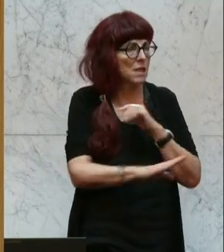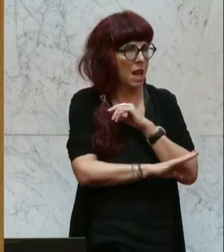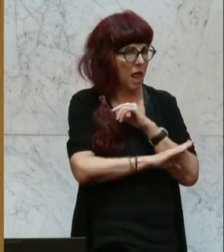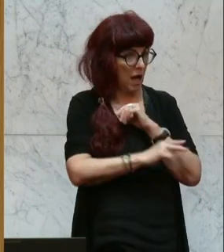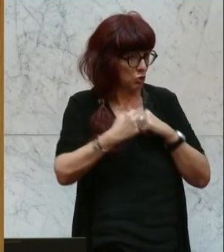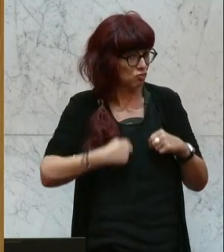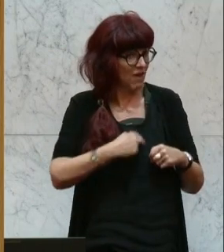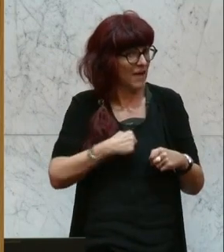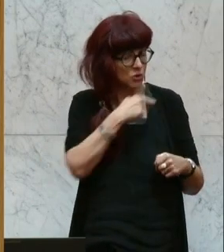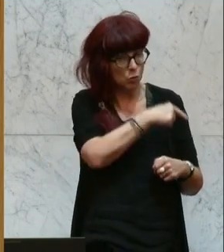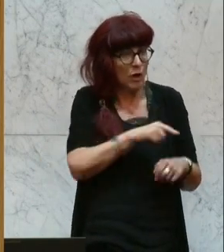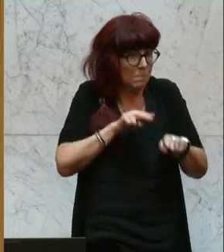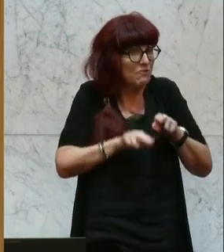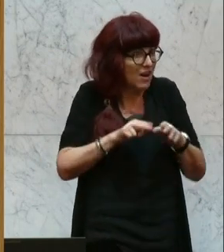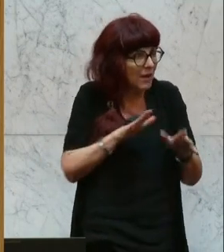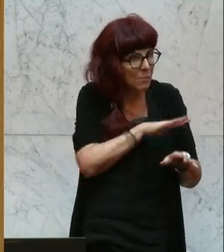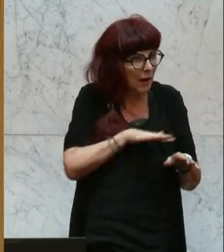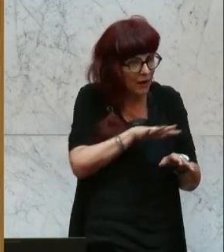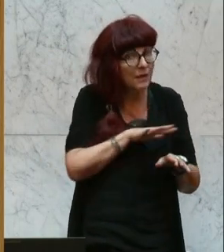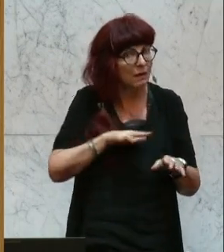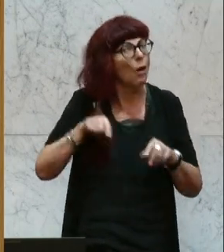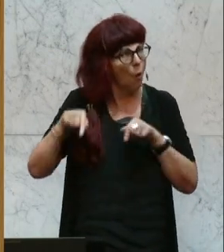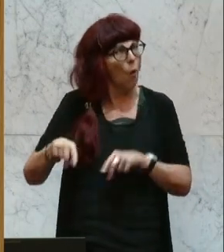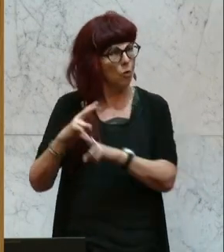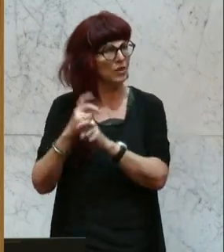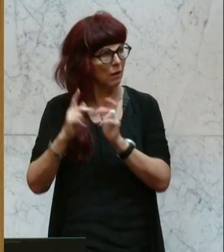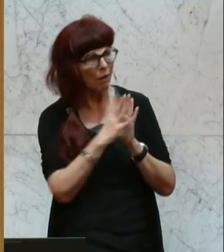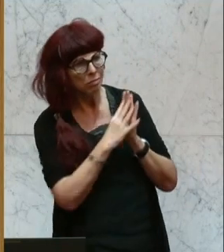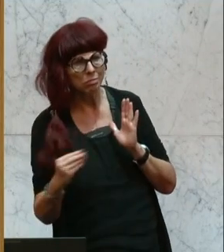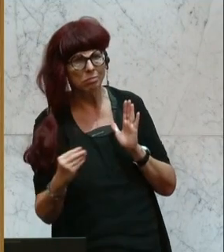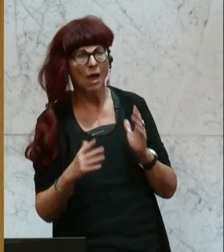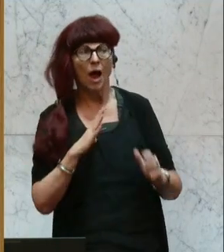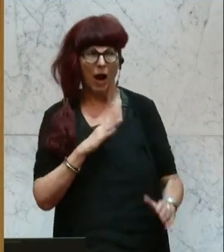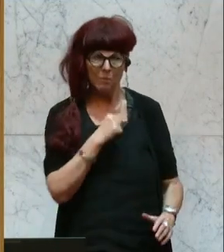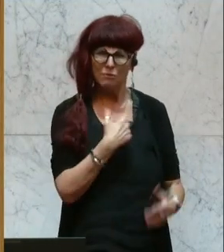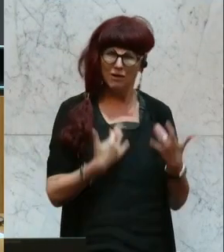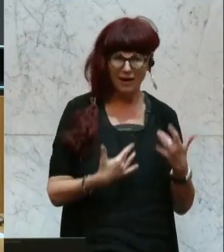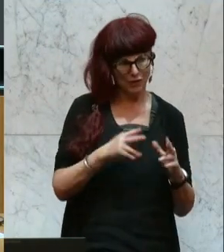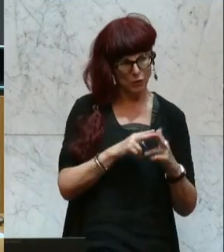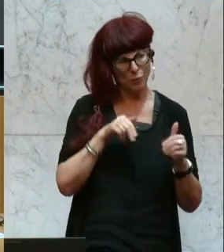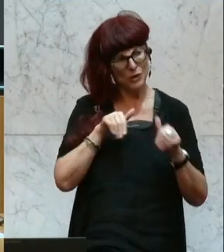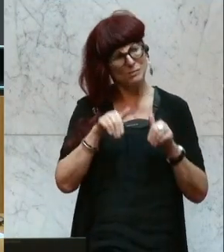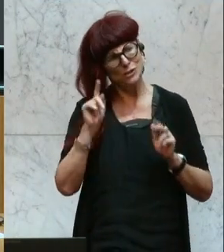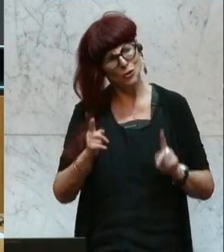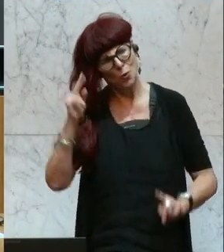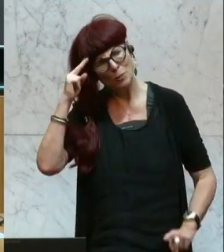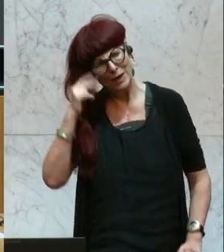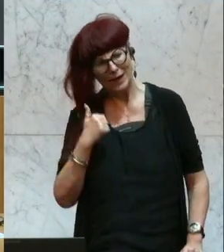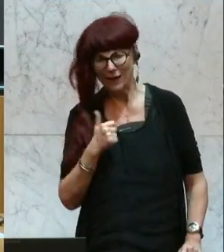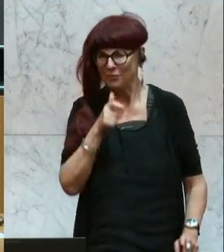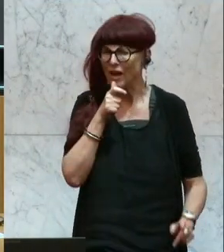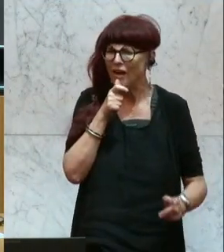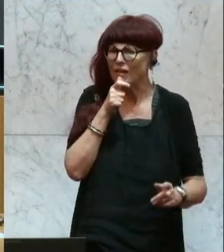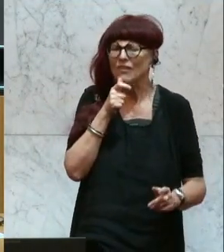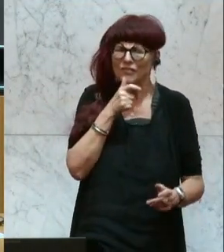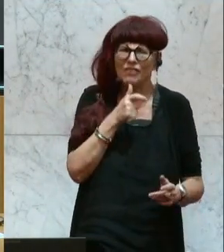wir auch in Österreich da etwas rausmachen. Aber da sollten Sie sich, Bundesminister, vielleicht doch noch einen Ruck geben und überlegen, ob man hier nicht finanziell ein